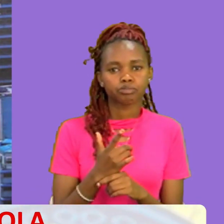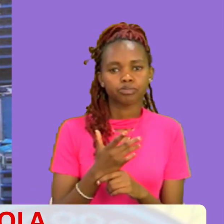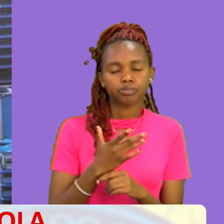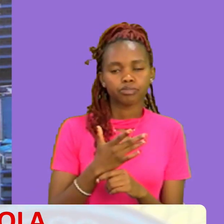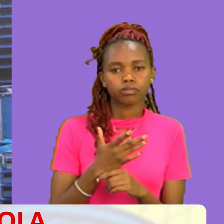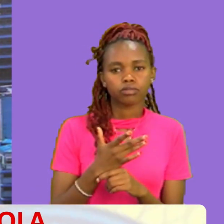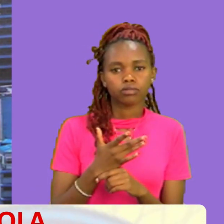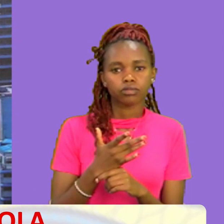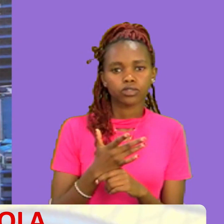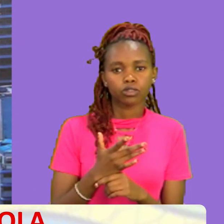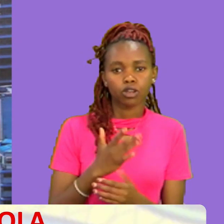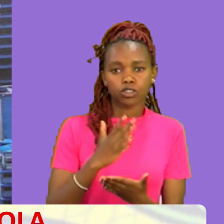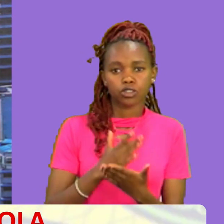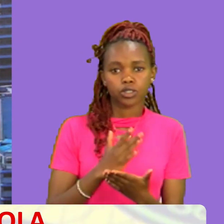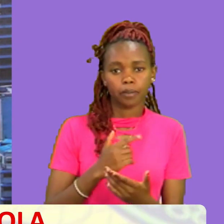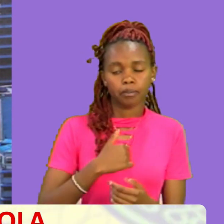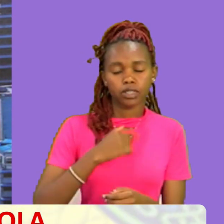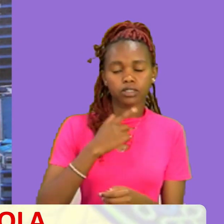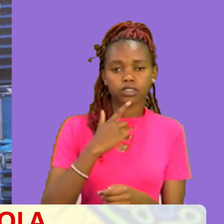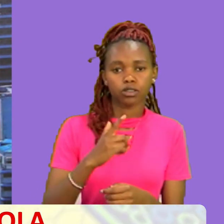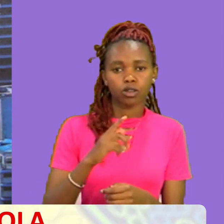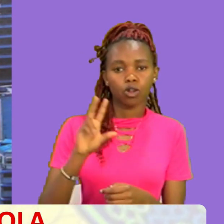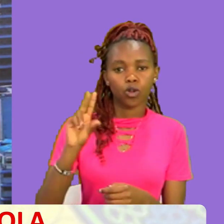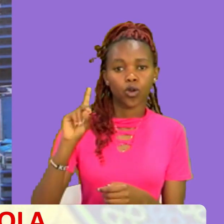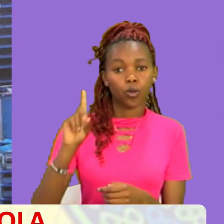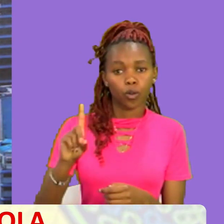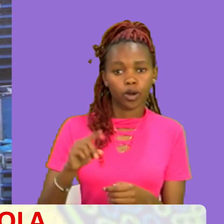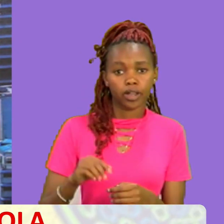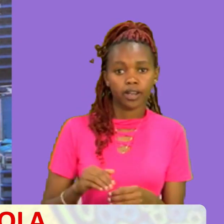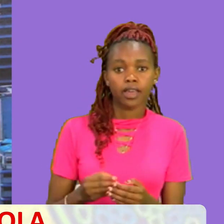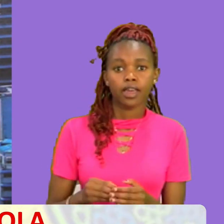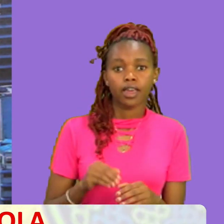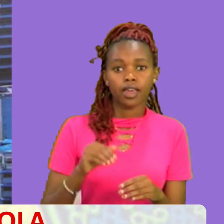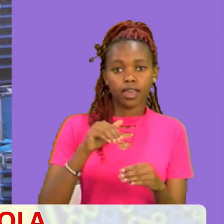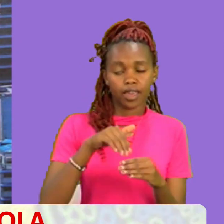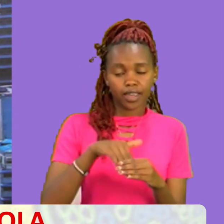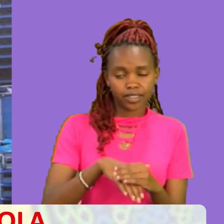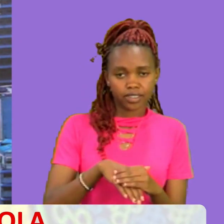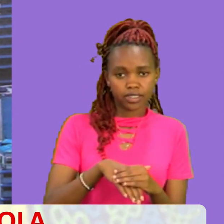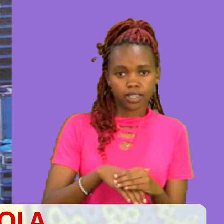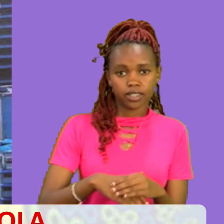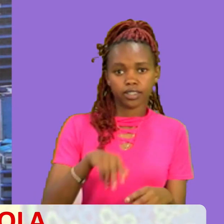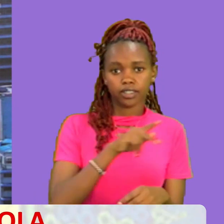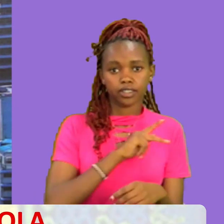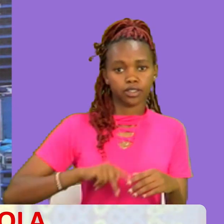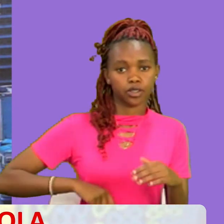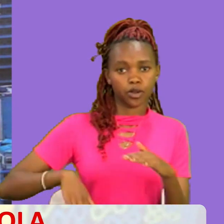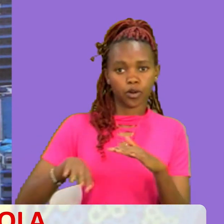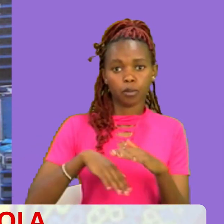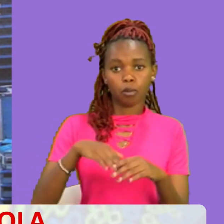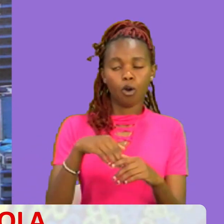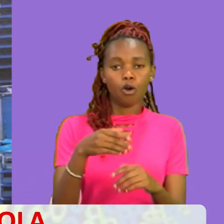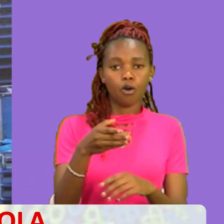I tell you No one can enter the kingdom of God Unless they are born again